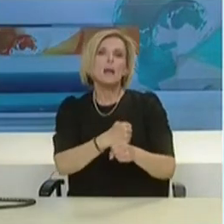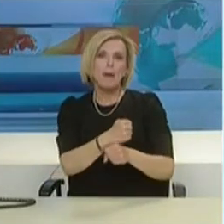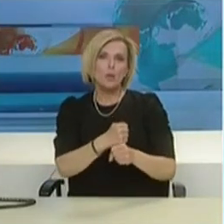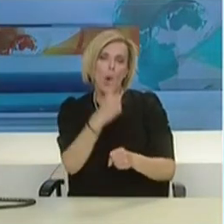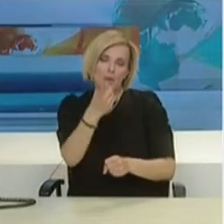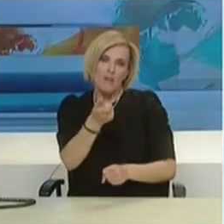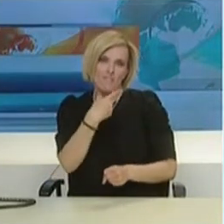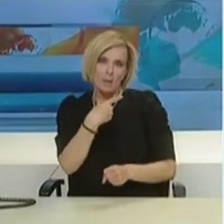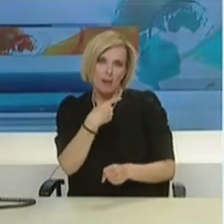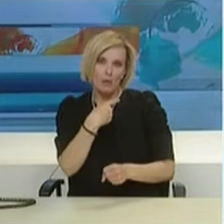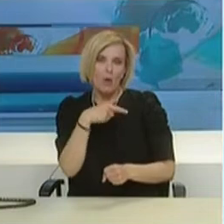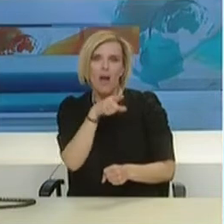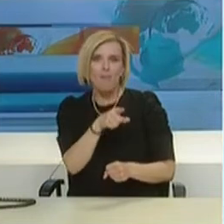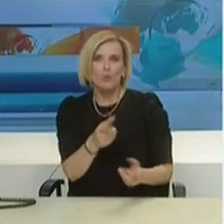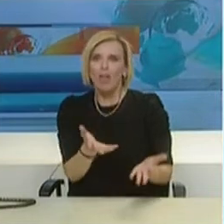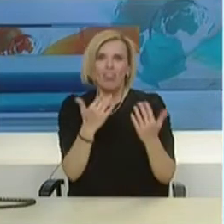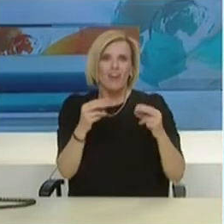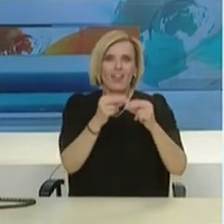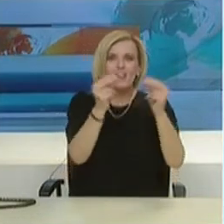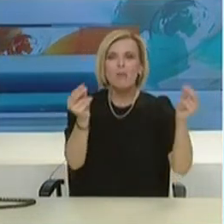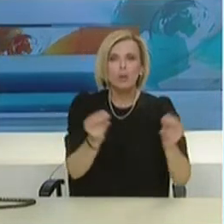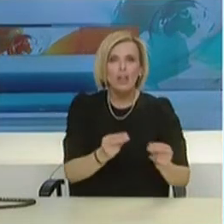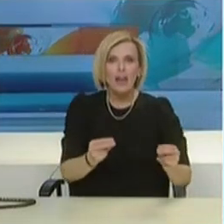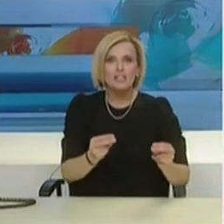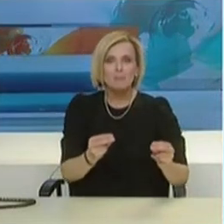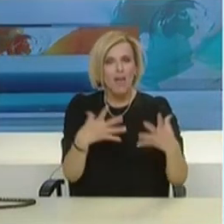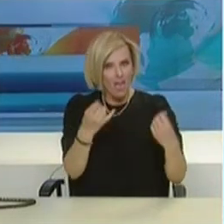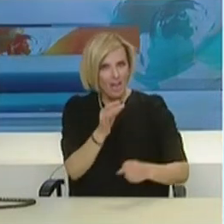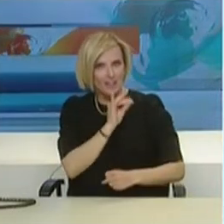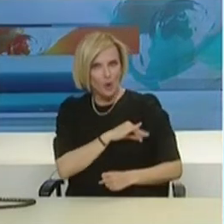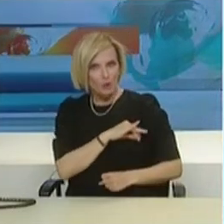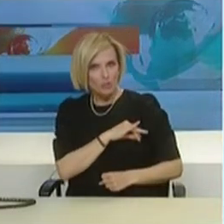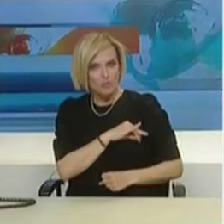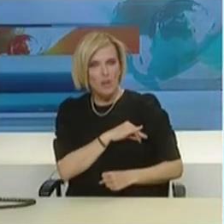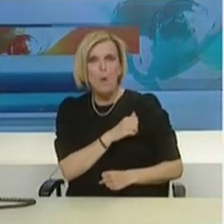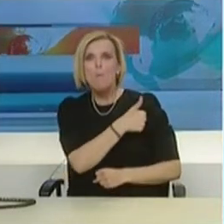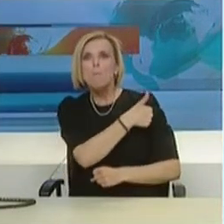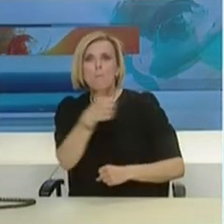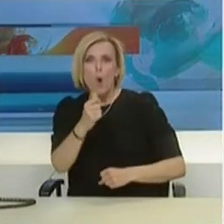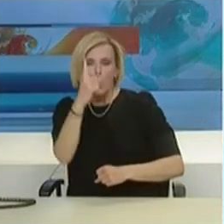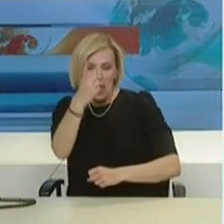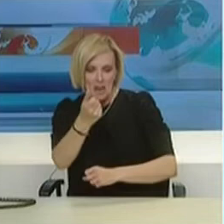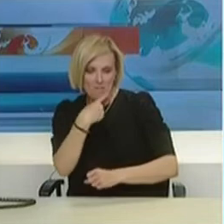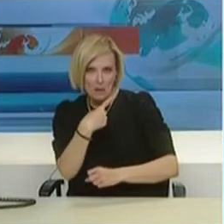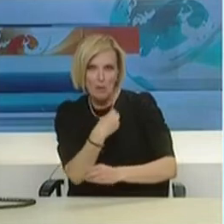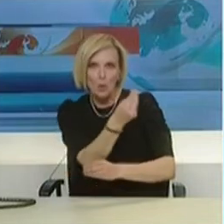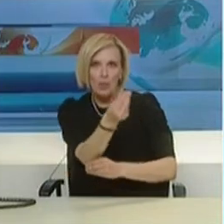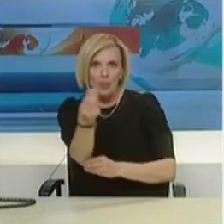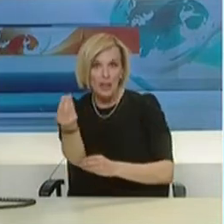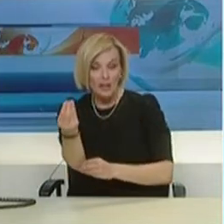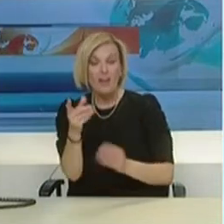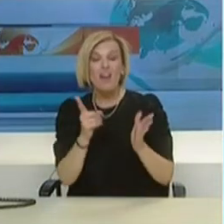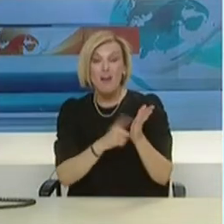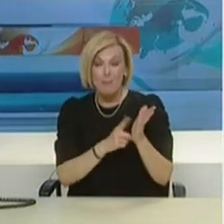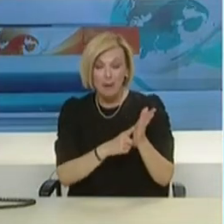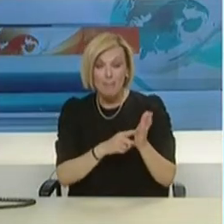Αυτό δεν έδειξε τεράστιο αποτέλεσμα, ούτε τεράστιο ωφέλεια, αλλά δεν χορηγήθηκε σε συνδυασμό. Πολλές φορές οι κλινικές μελέτες δίνονται